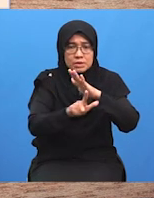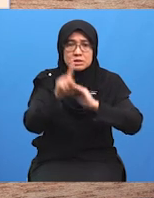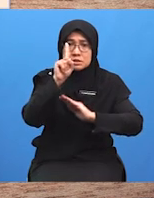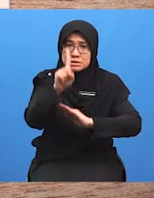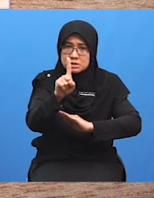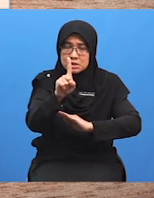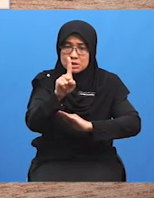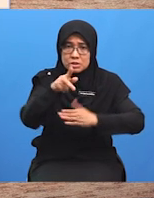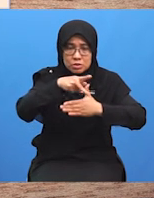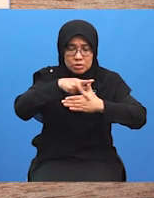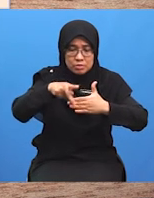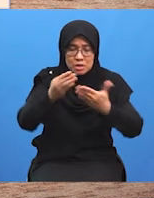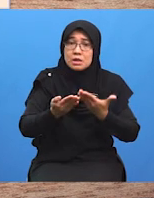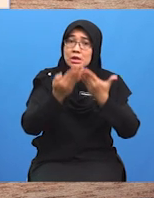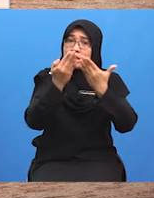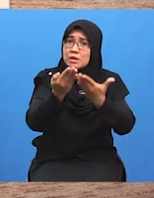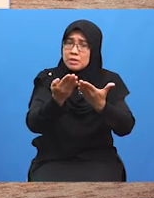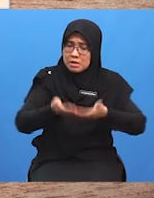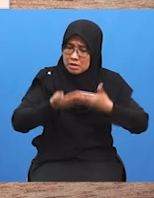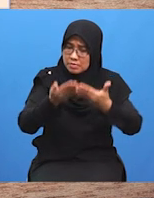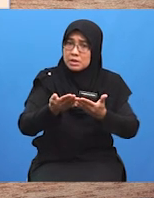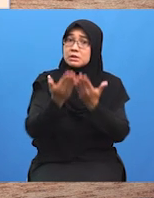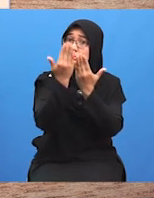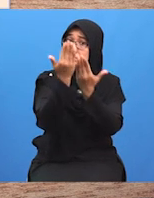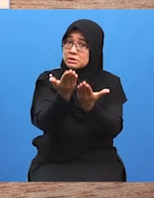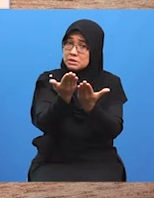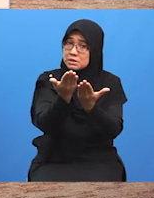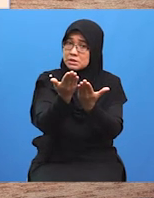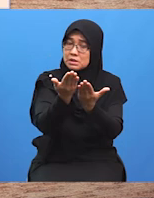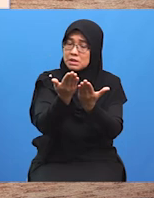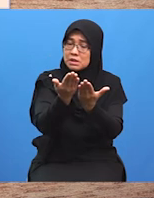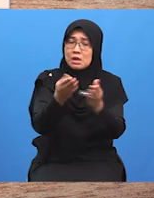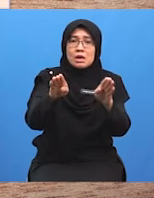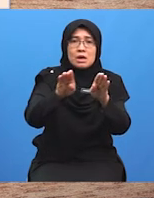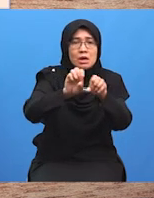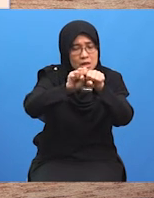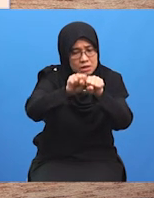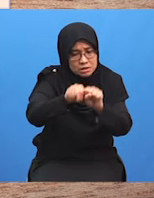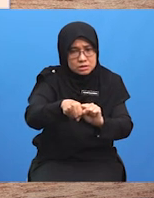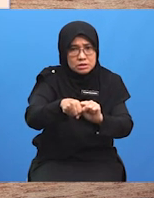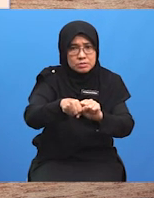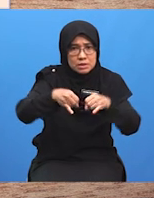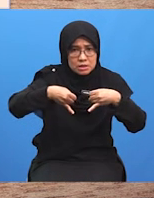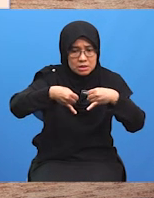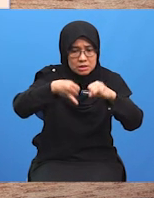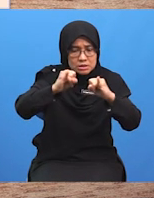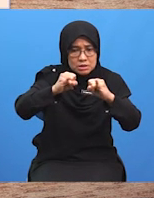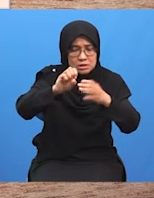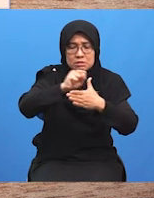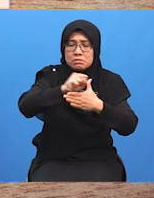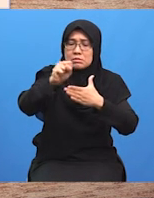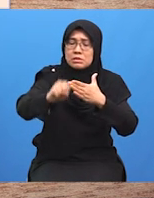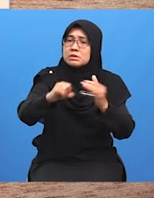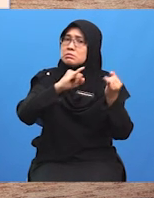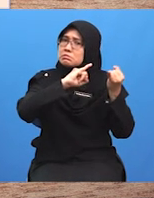pihak Mengemukakan satu cadangan Sebagai jalan penyelesaian terakhir